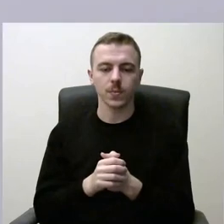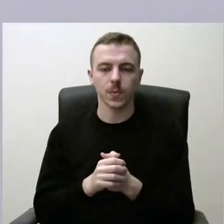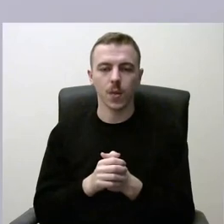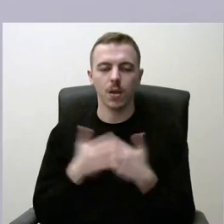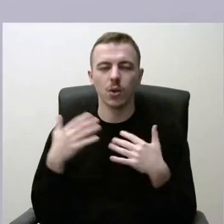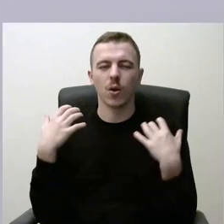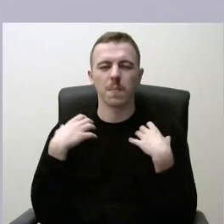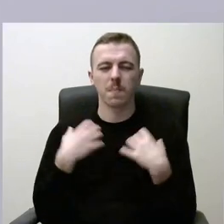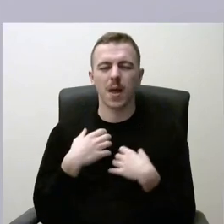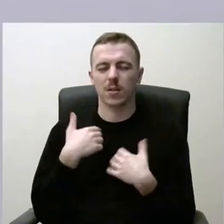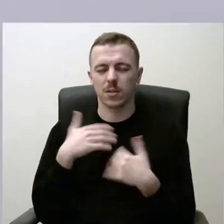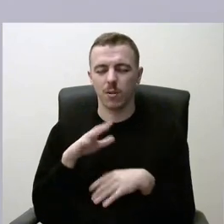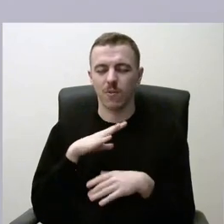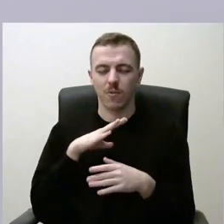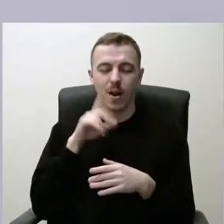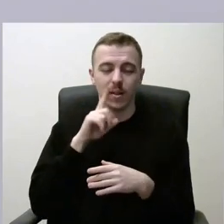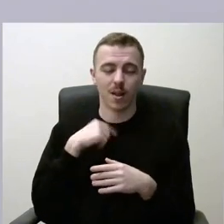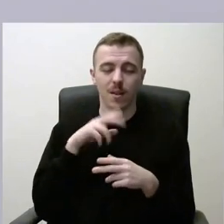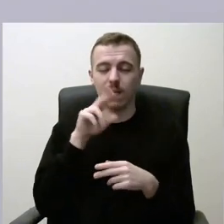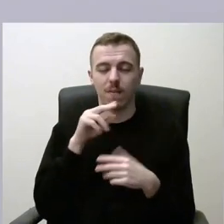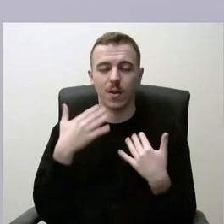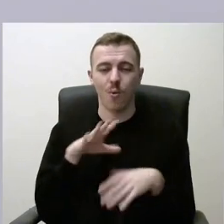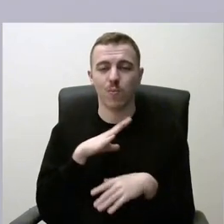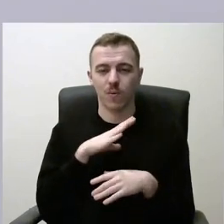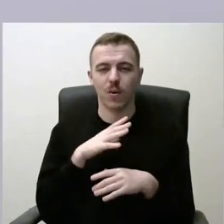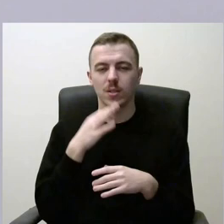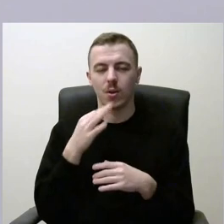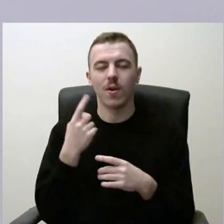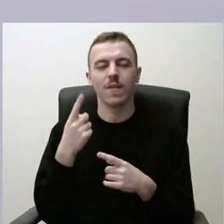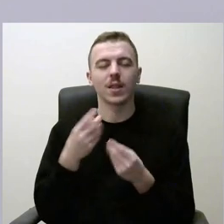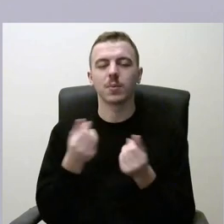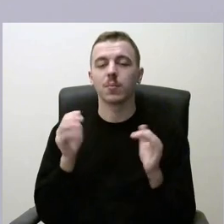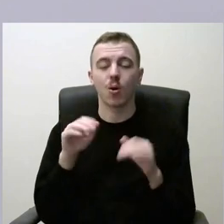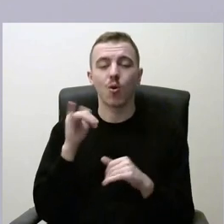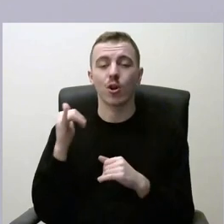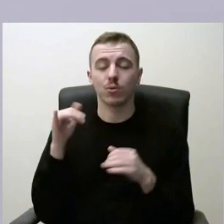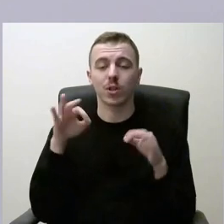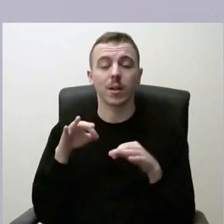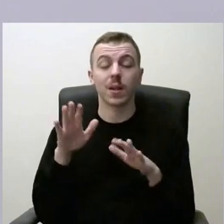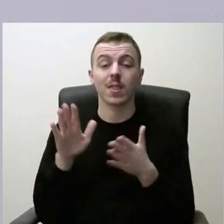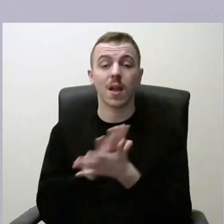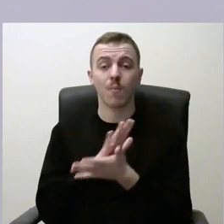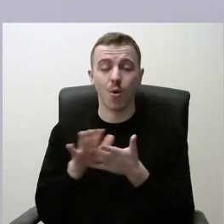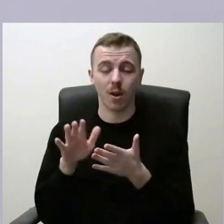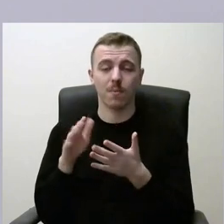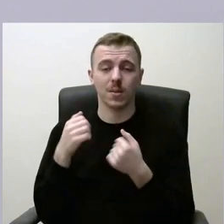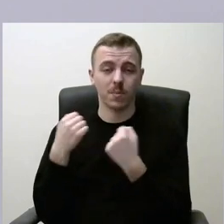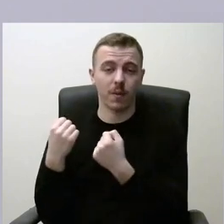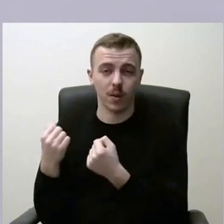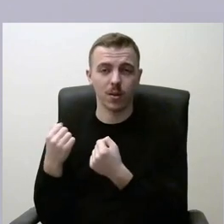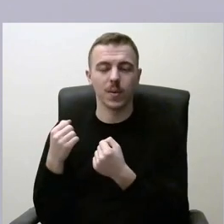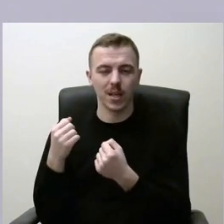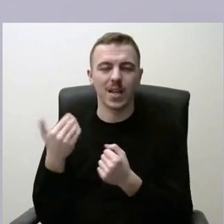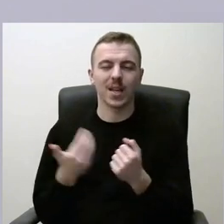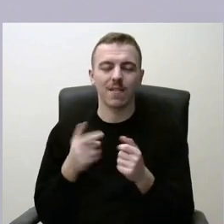įmerus sakiau, kad vienas iš sprendimo būdų, reiškiai užtikrinti tam kokybiškam transportui, tai būtų nemokamas transportas gyventojams tiek